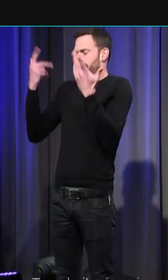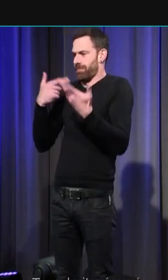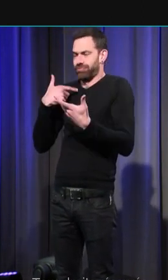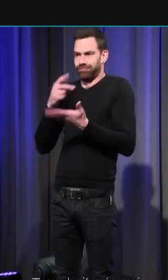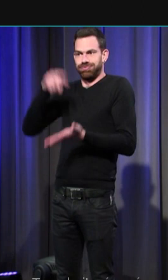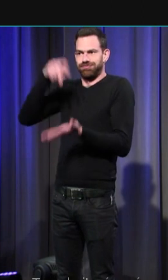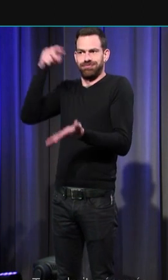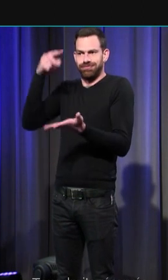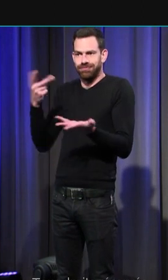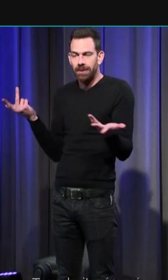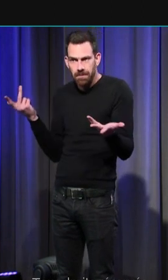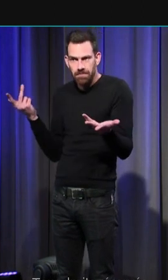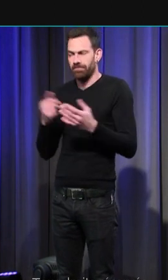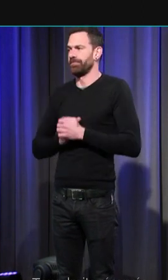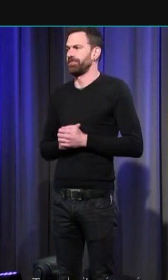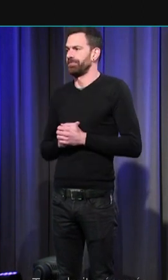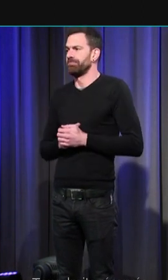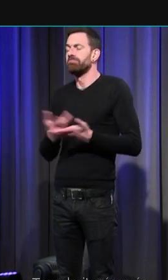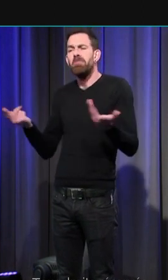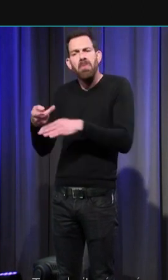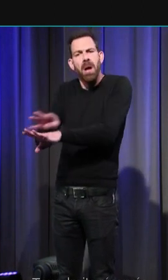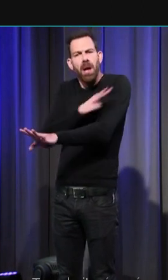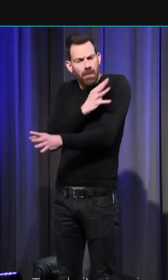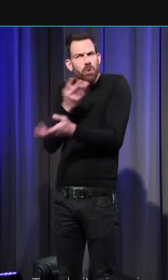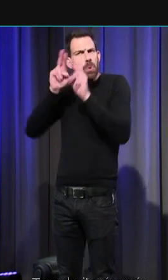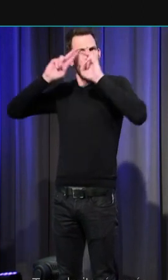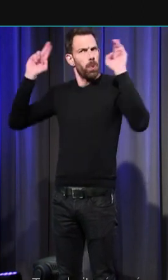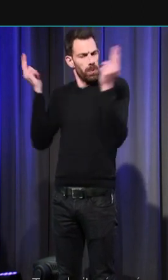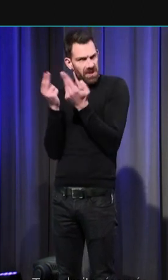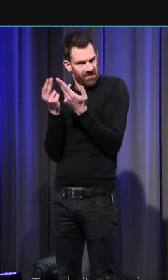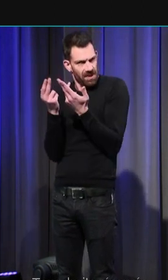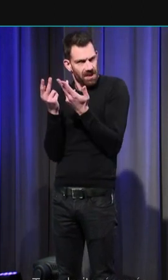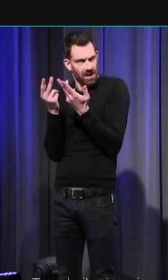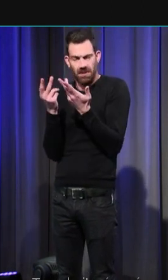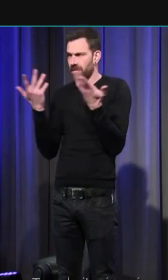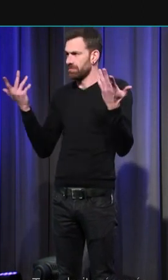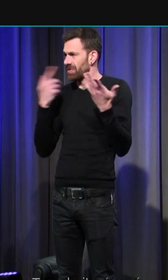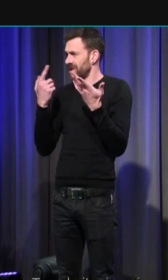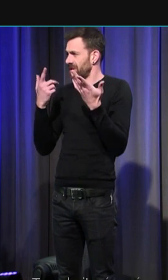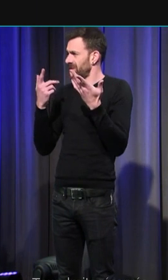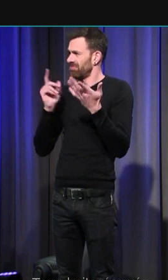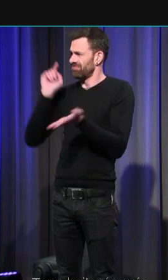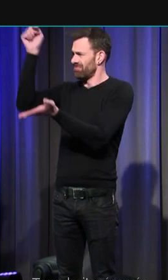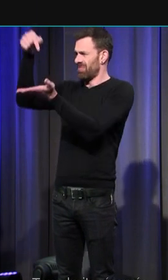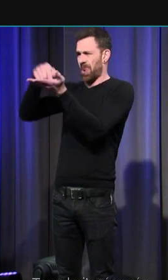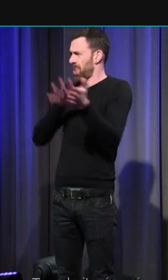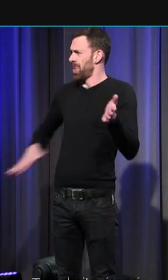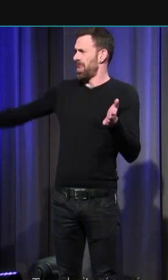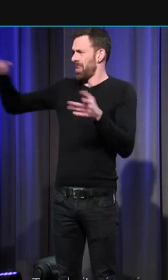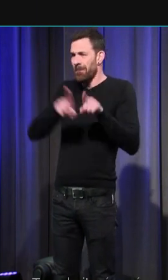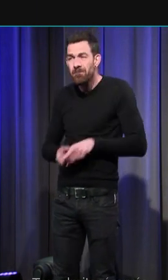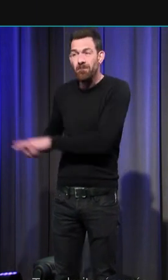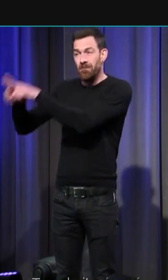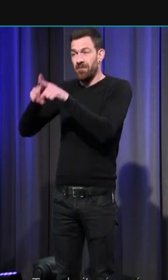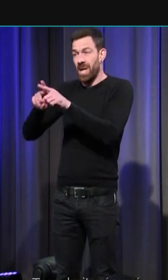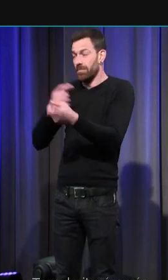Mais alors, si les émotions sont universelles, si elles sont identiques en tout temps et en tout lieu, il faut bien admettre